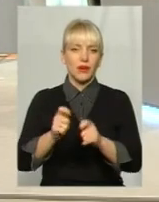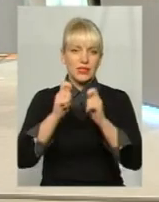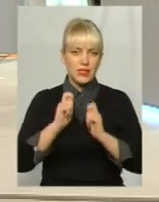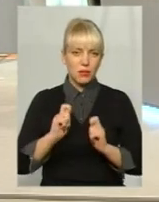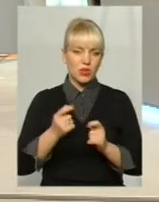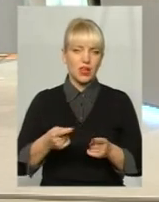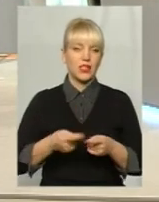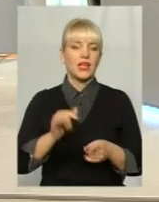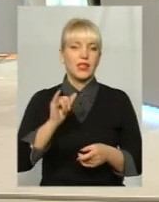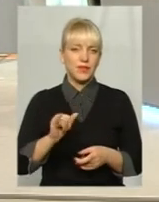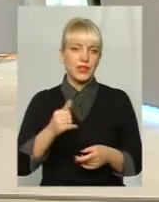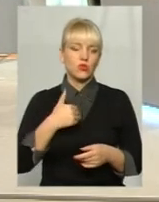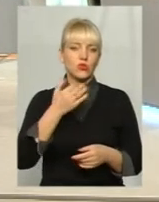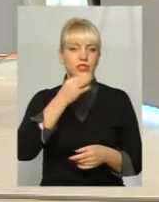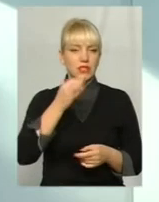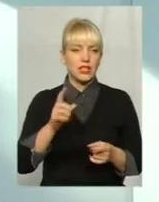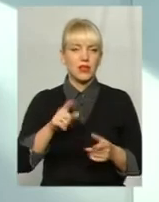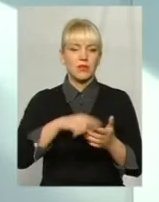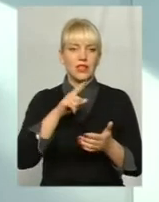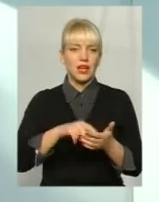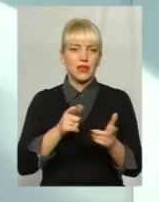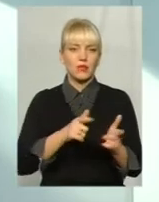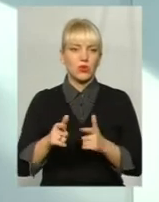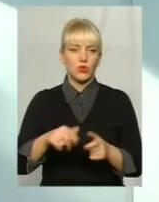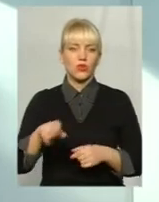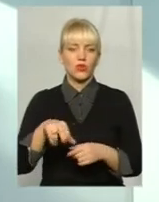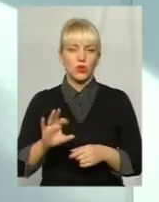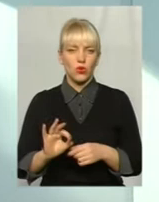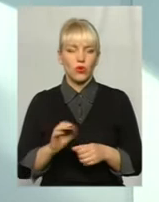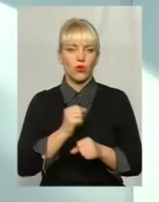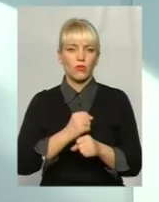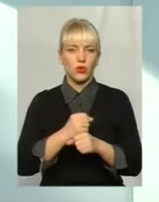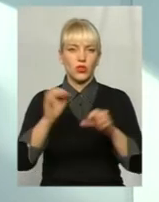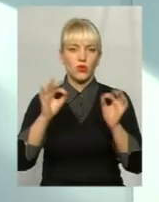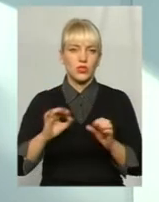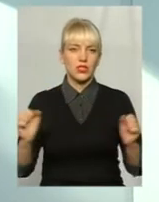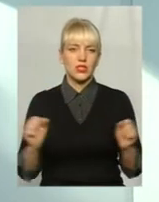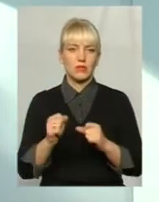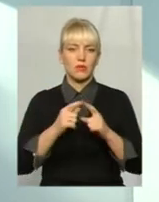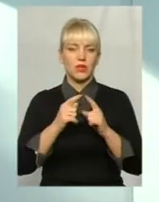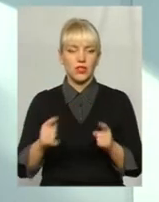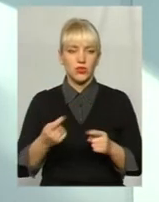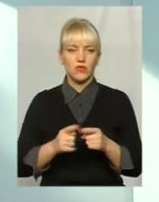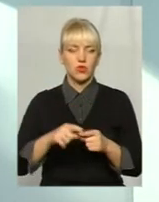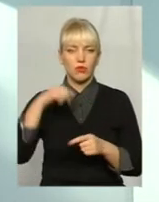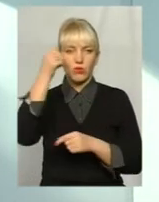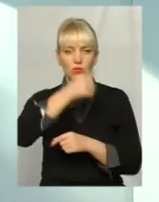Хочу сказати, що питання підготовки до роботи в осінньо-зимовий період, воно в цьому році досить